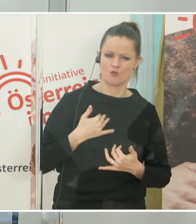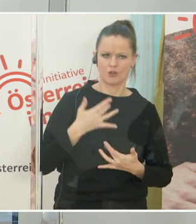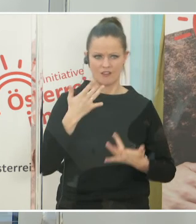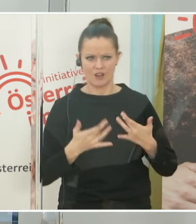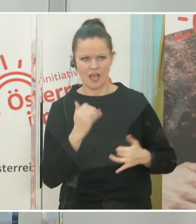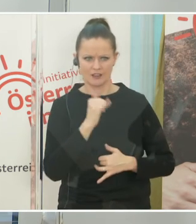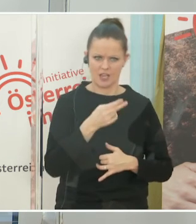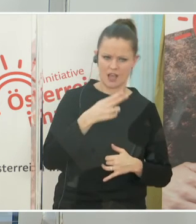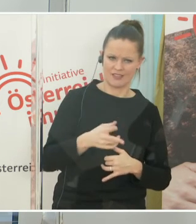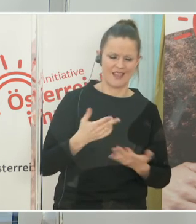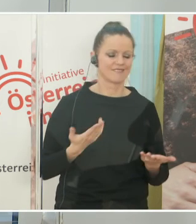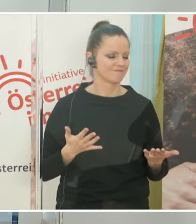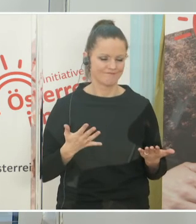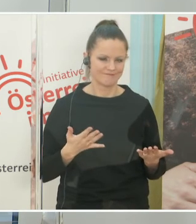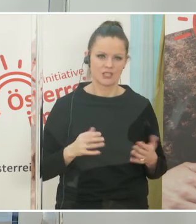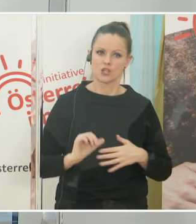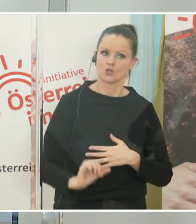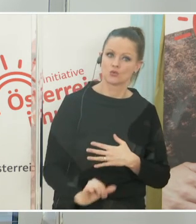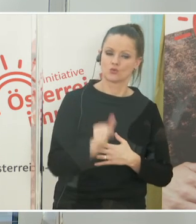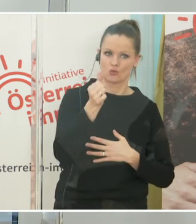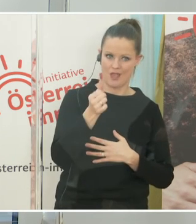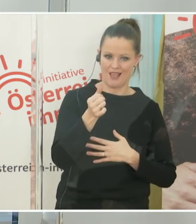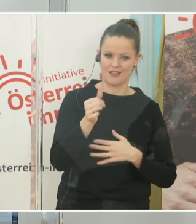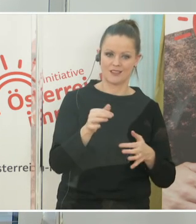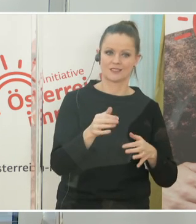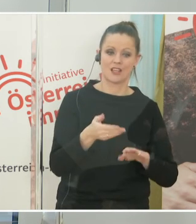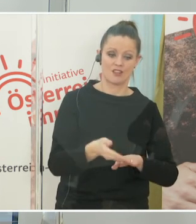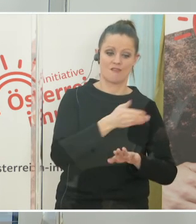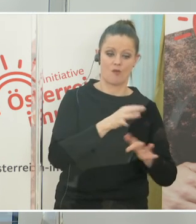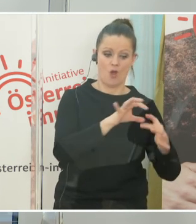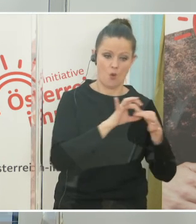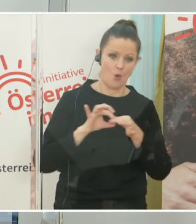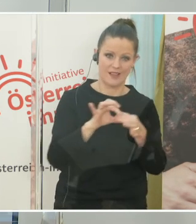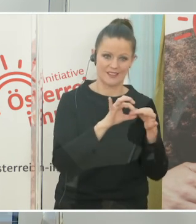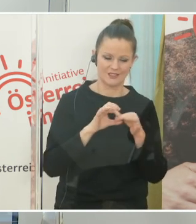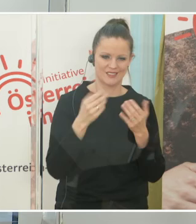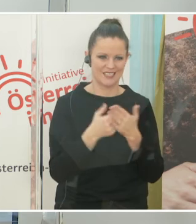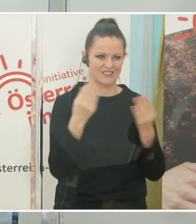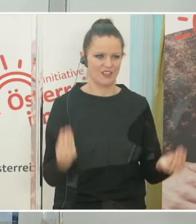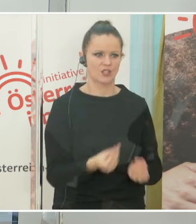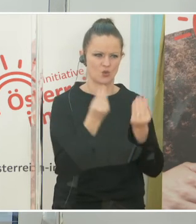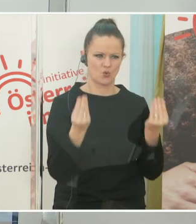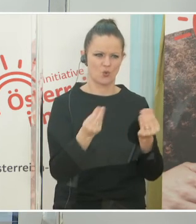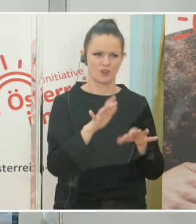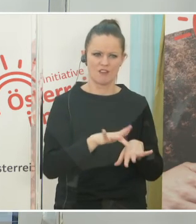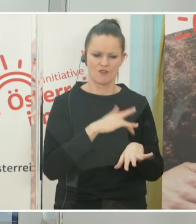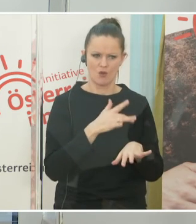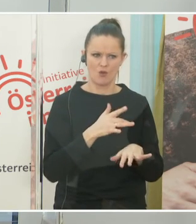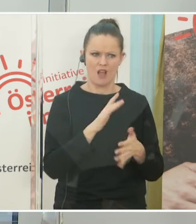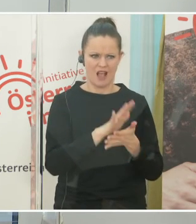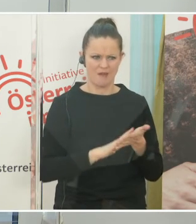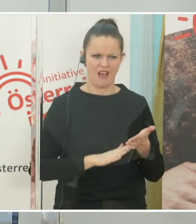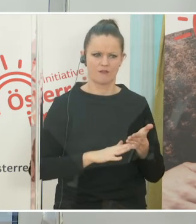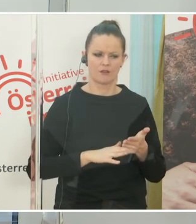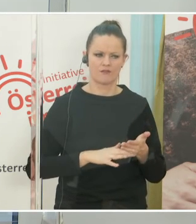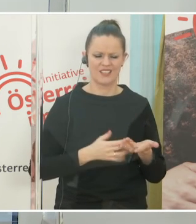ist, wen ich jetzt nehme, sondern es bedarf eben dieser Vororganisation. Das war vielleicht auch ein Grund, wieso der Eindruck entstanden ist, es holpert sozusagen.